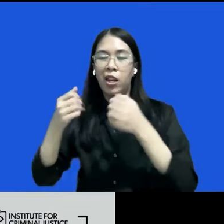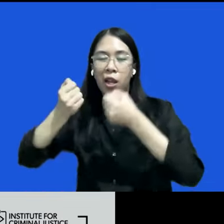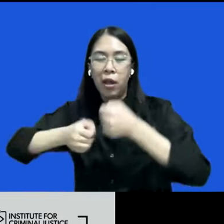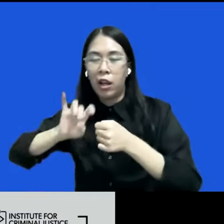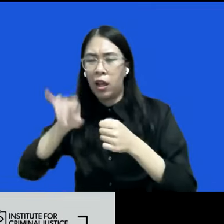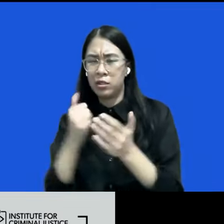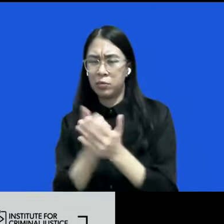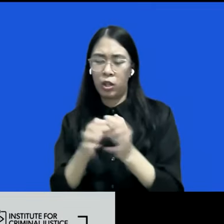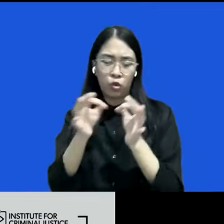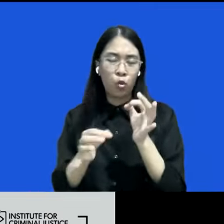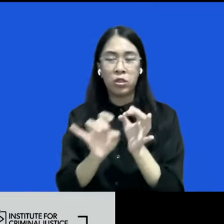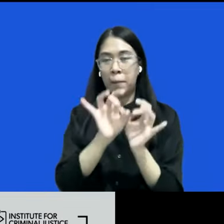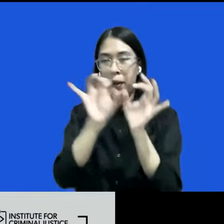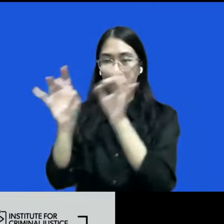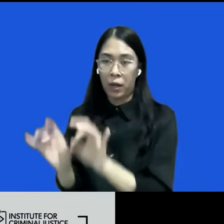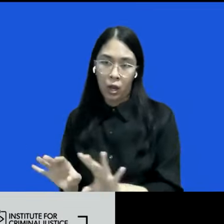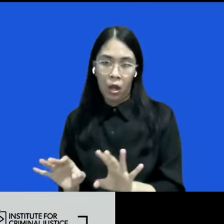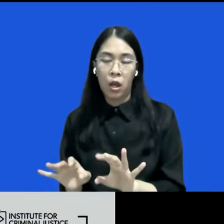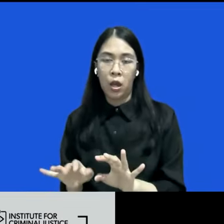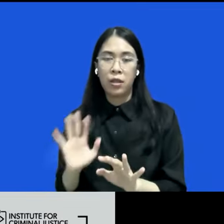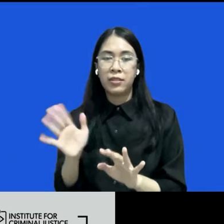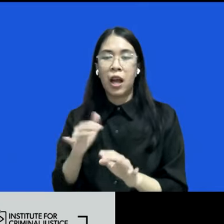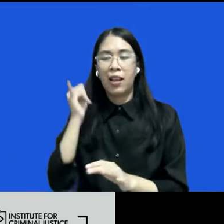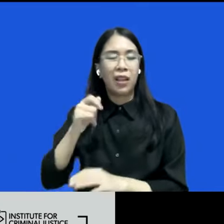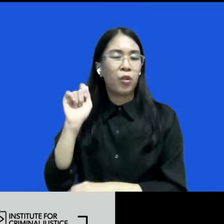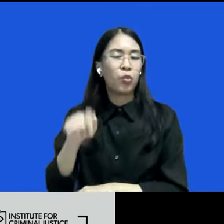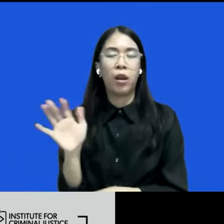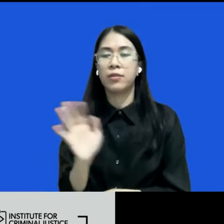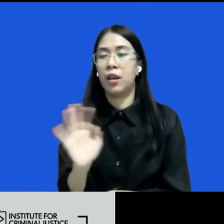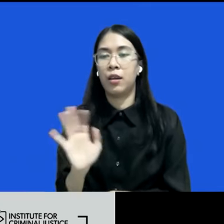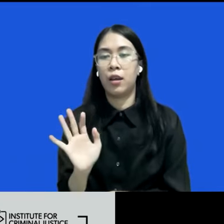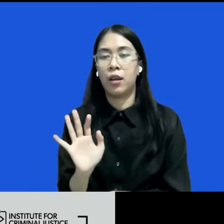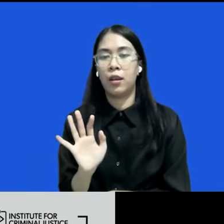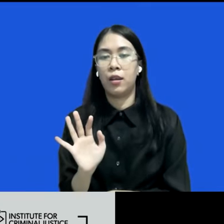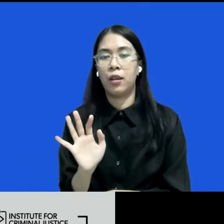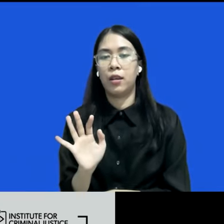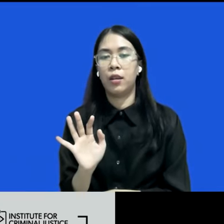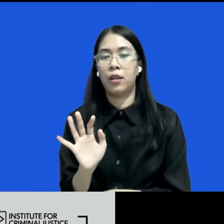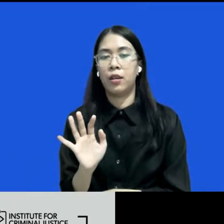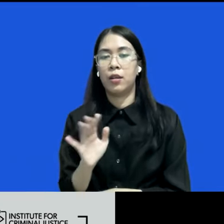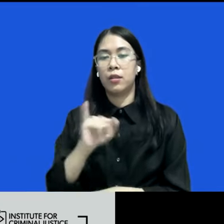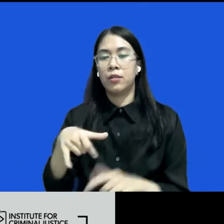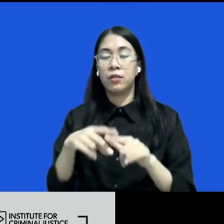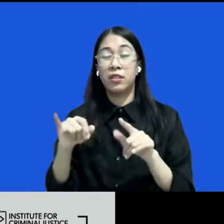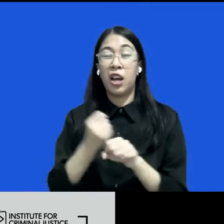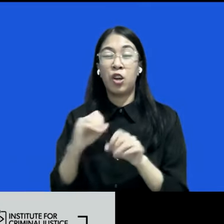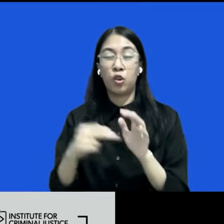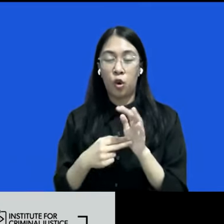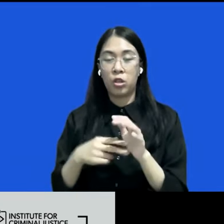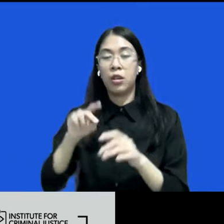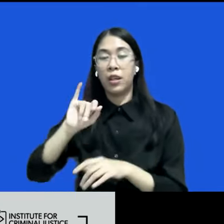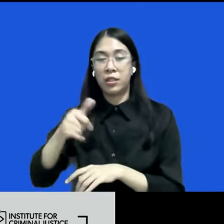punya solusi yang berbeda jadi jangan disalahgunakan jargon atau nilai restoratif jasis sesuai dengan